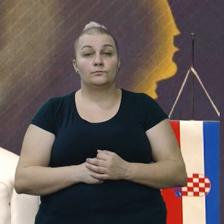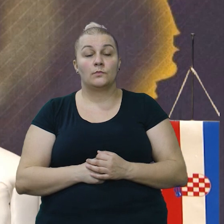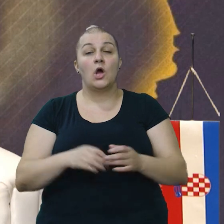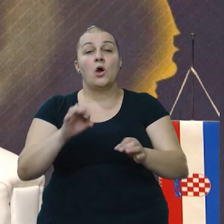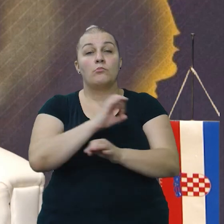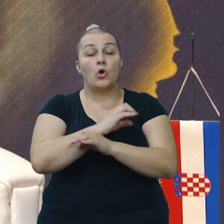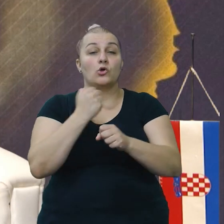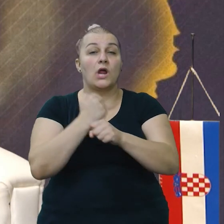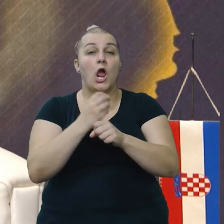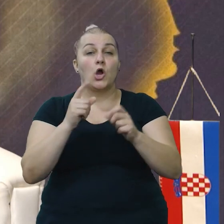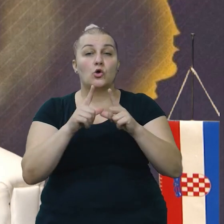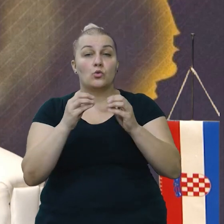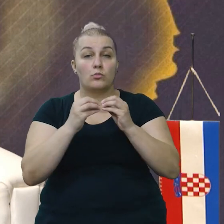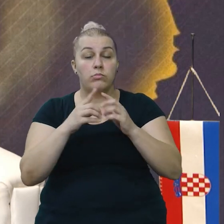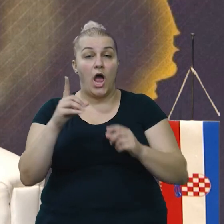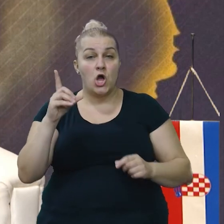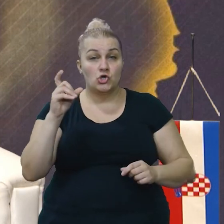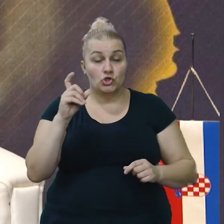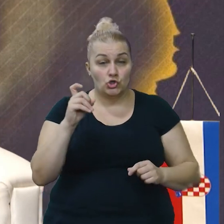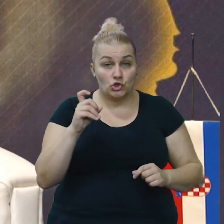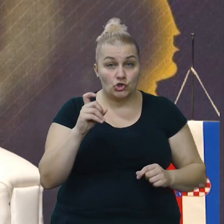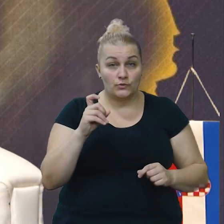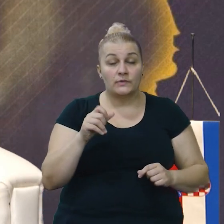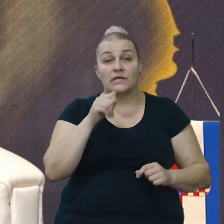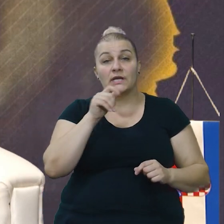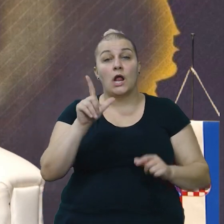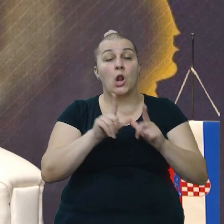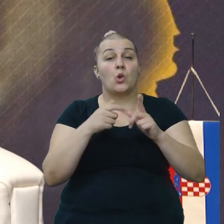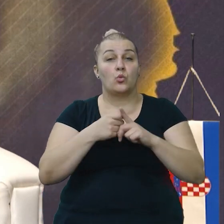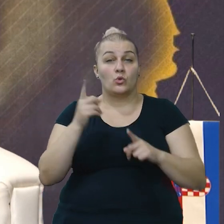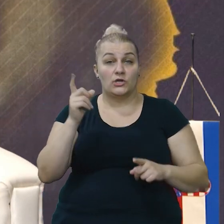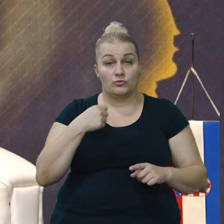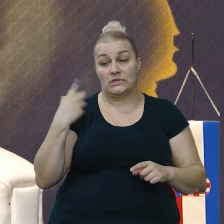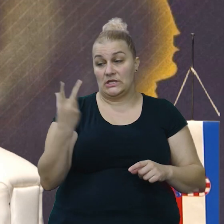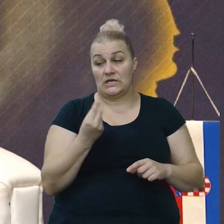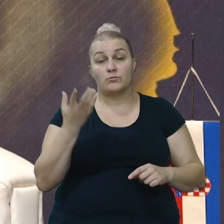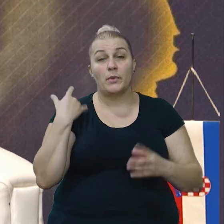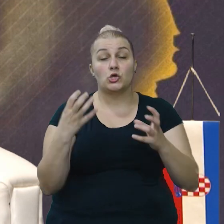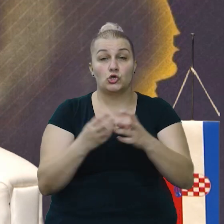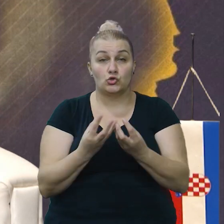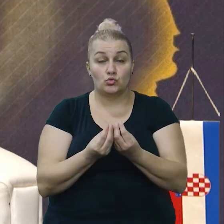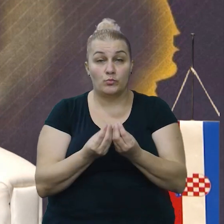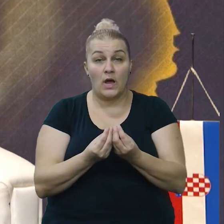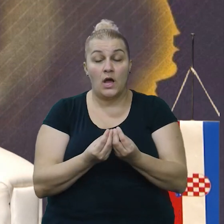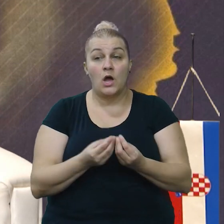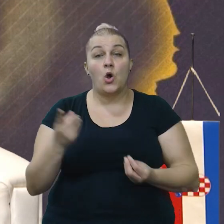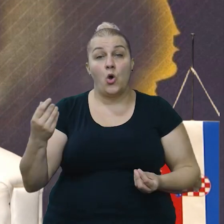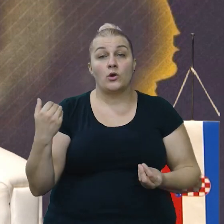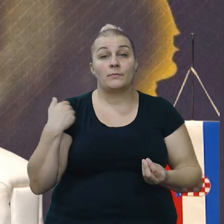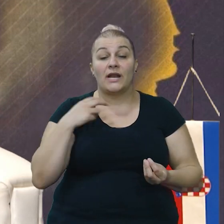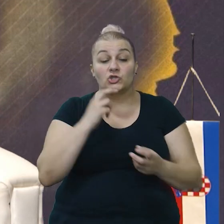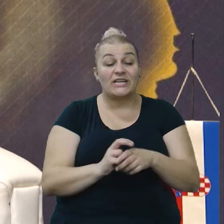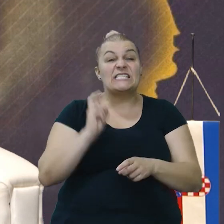Pokojni grubač, da kako i Lukić, jer nas tri smo bili skupa, meni govori,